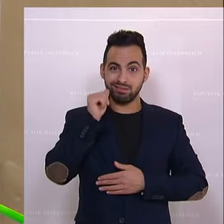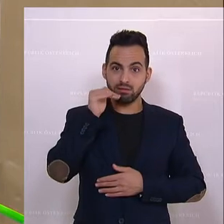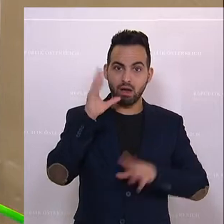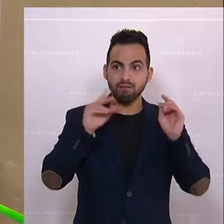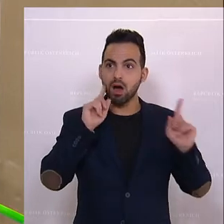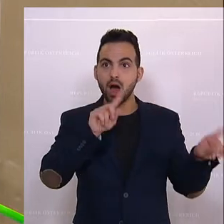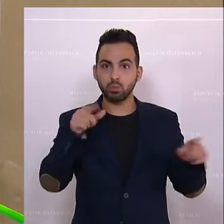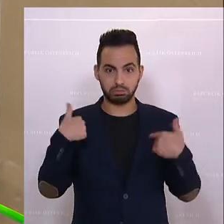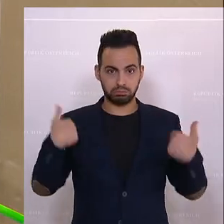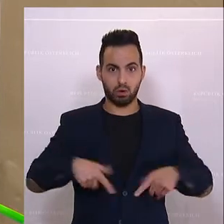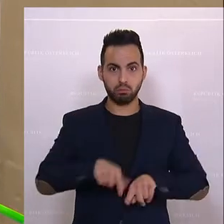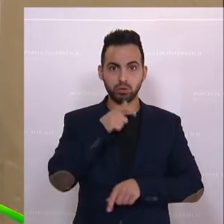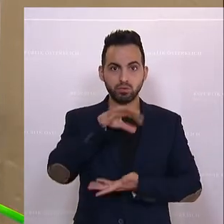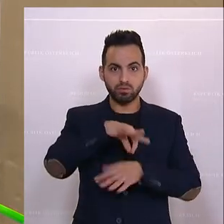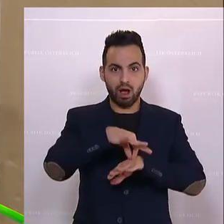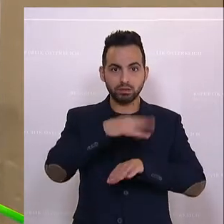Erfahrungen als Arzt.